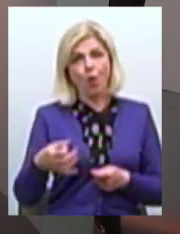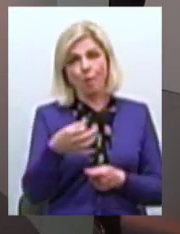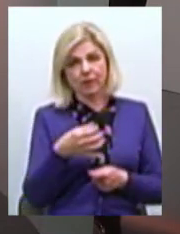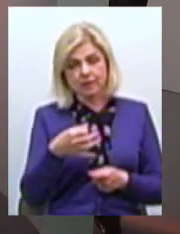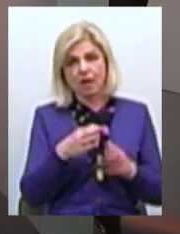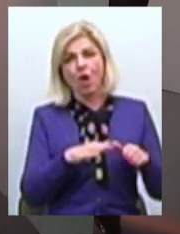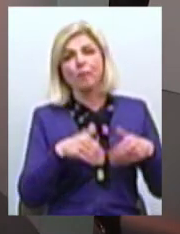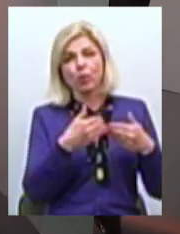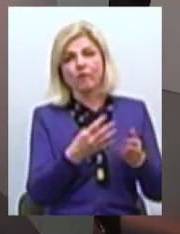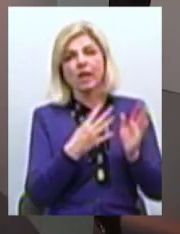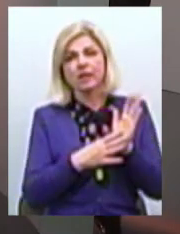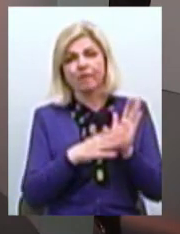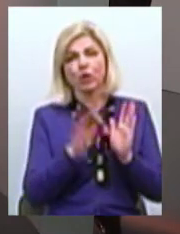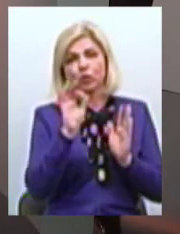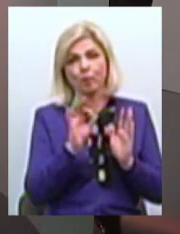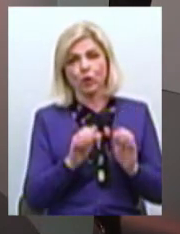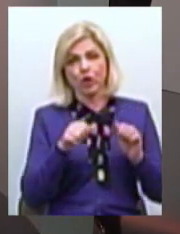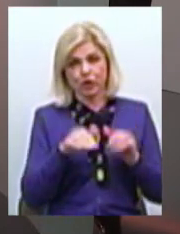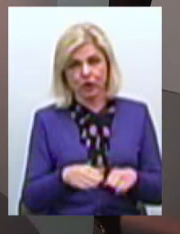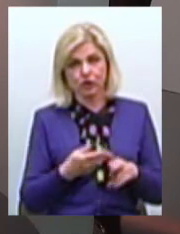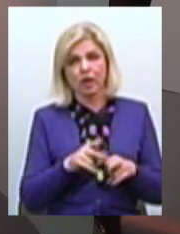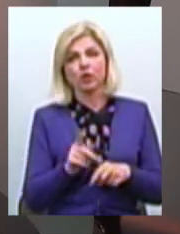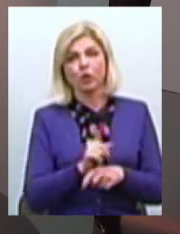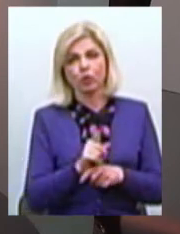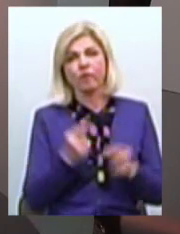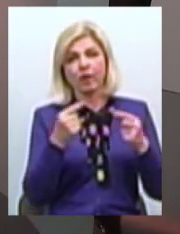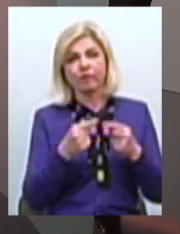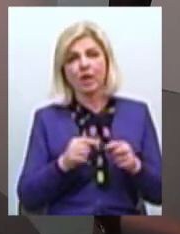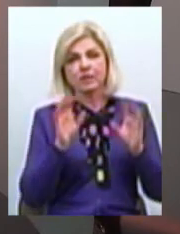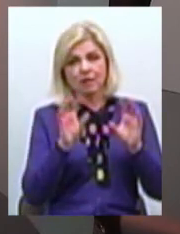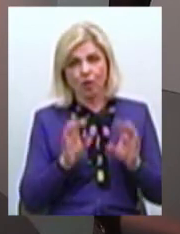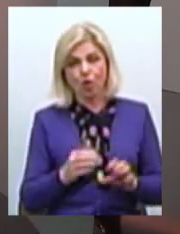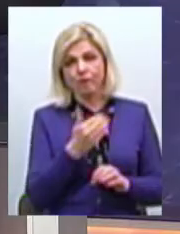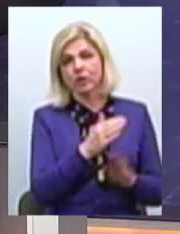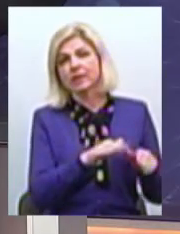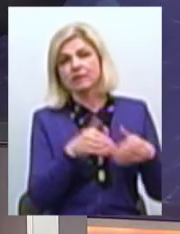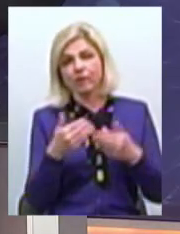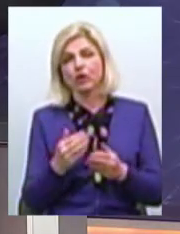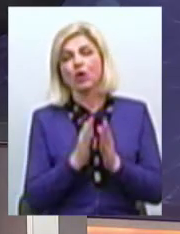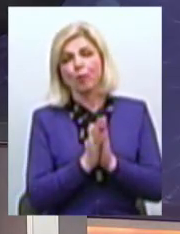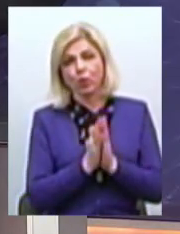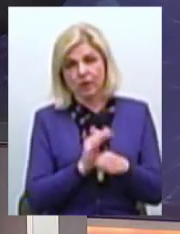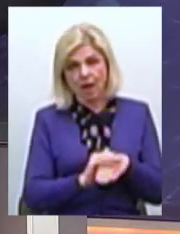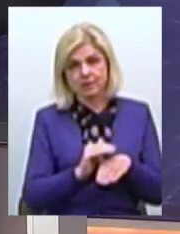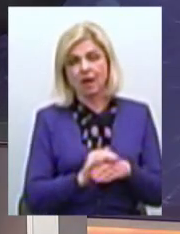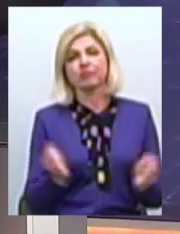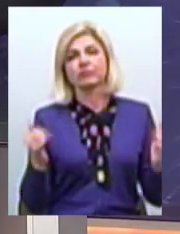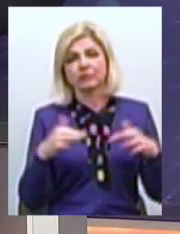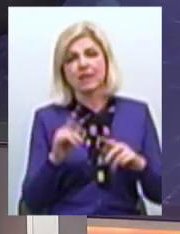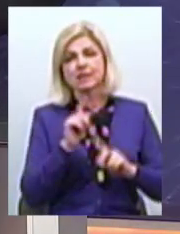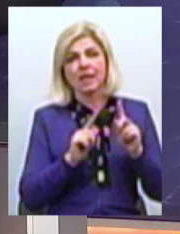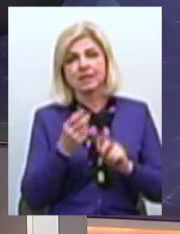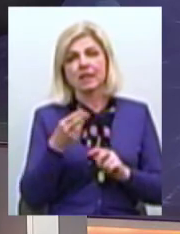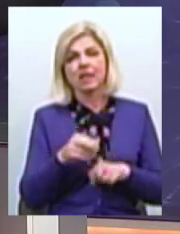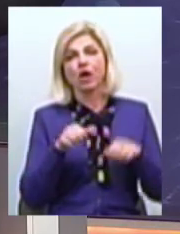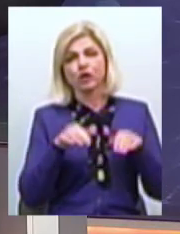Пропонує 90% рішень І це нормально, відповідно до закону Вони звертаються про те, що Будь ласка, зберіть сесію для вирішення питань